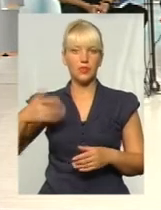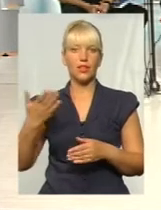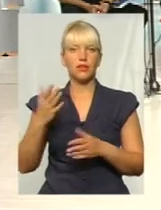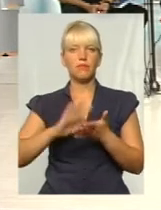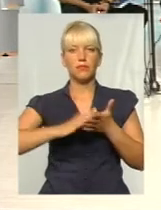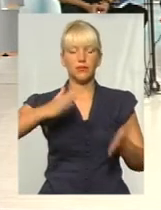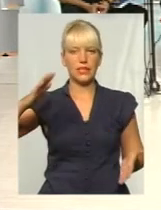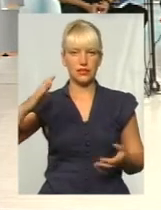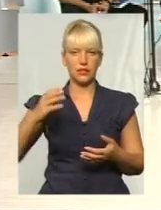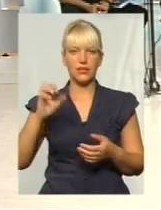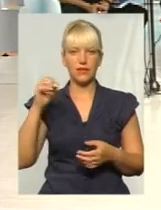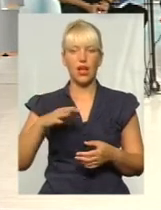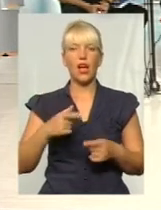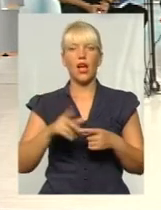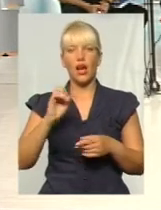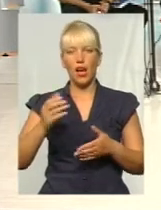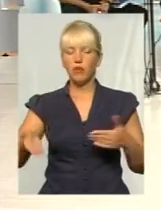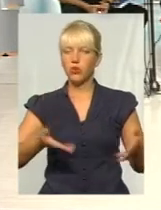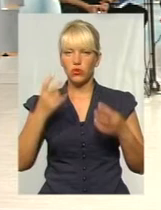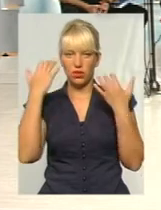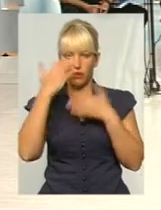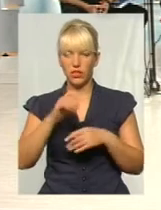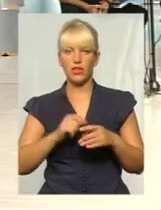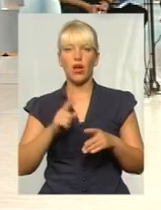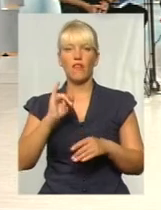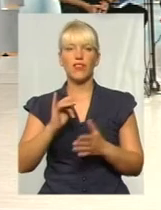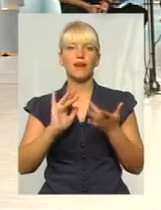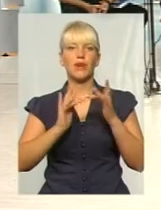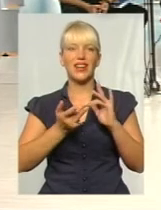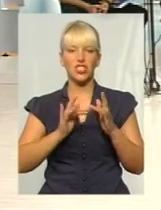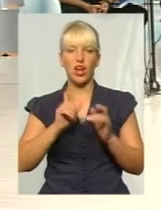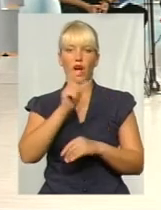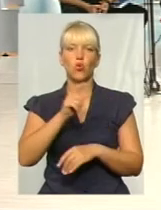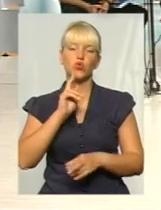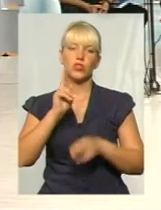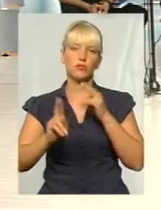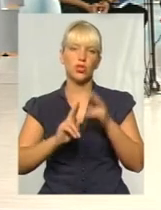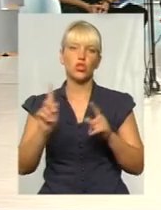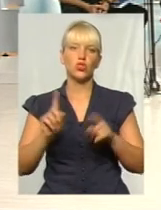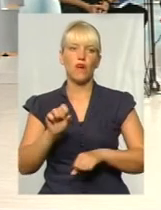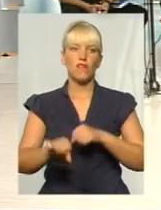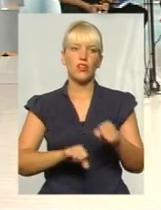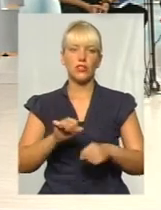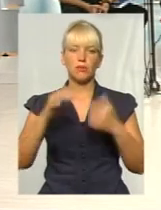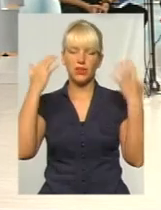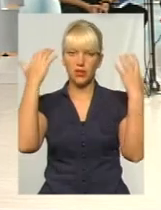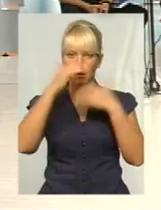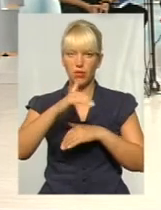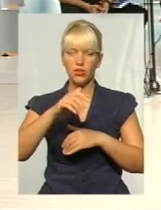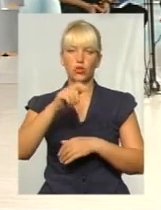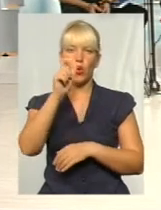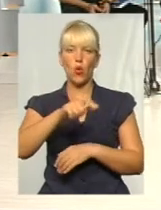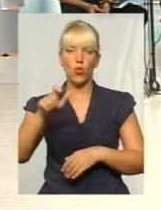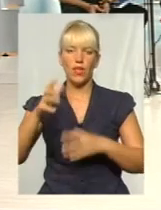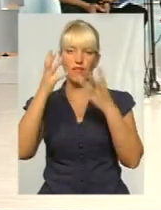не видно. І от дуже багато, принаймні, в мережах люди нарікають на те, що велосипедисти не бачать у тембряві людей.